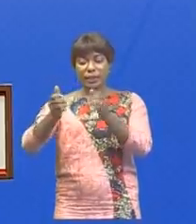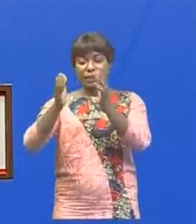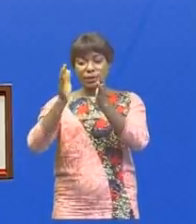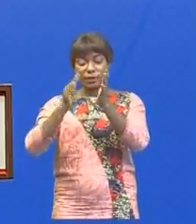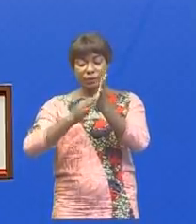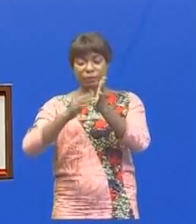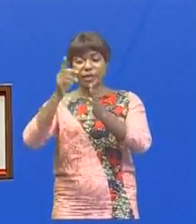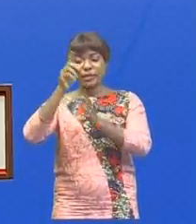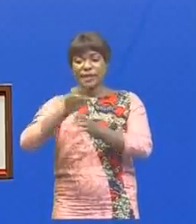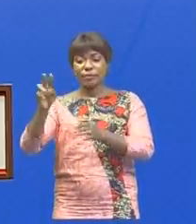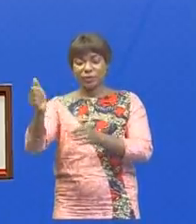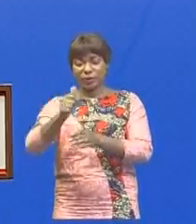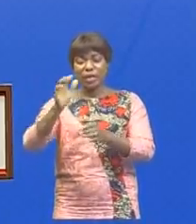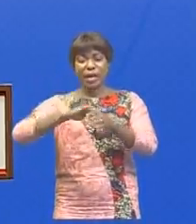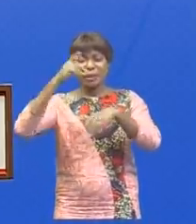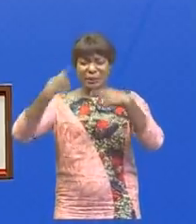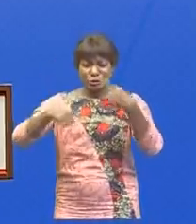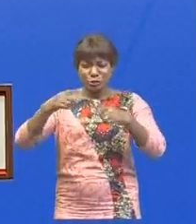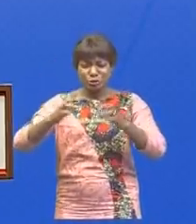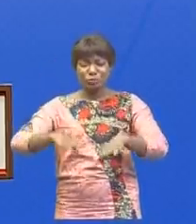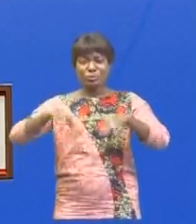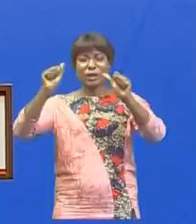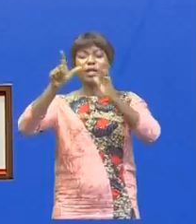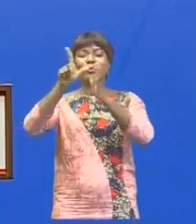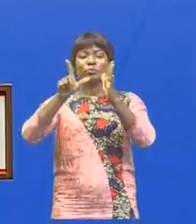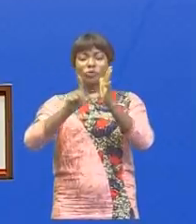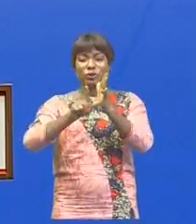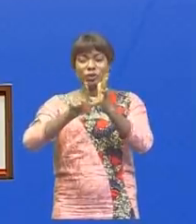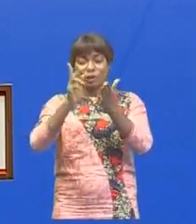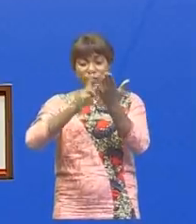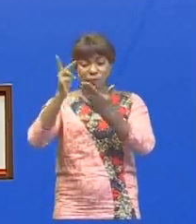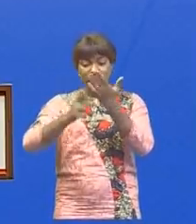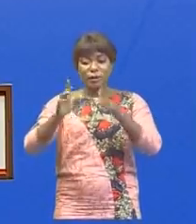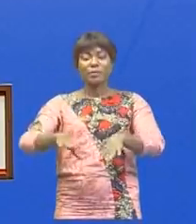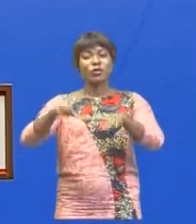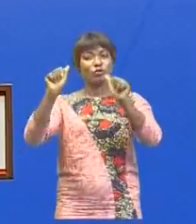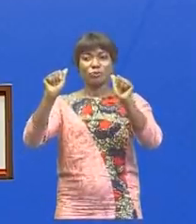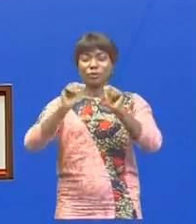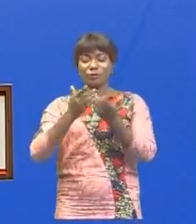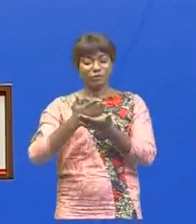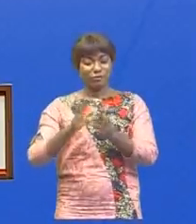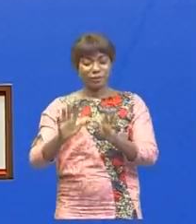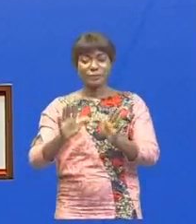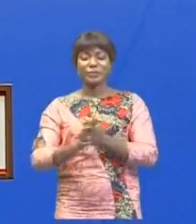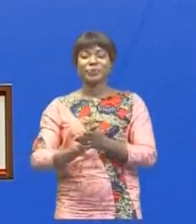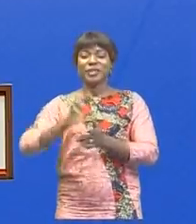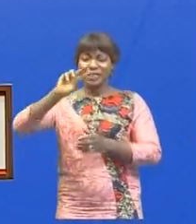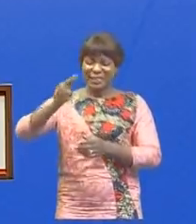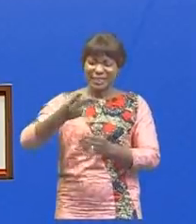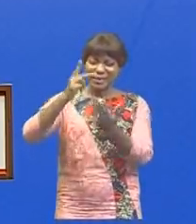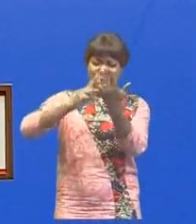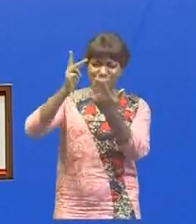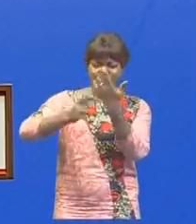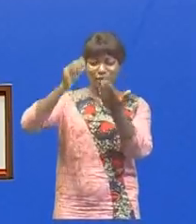Après débat et délibération, ce projet de loi a été adopté. Deuxième projet,